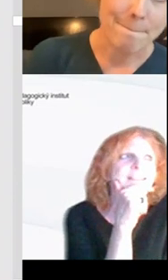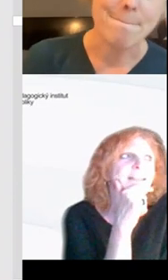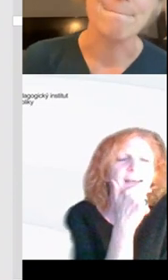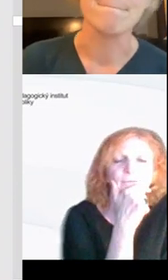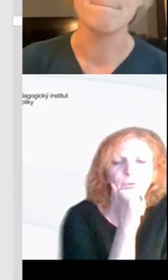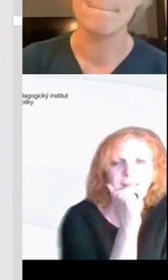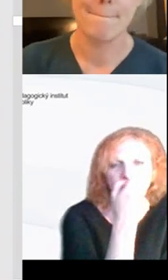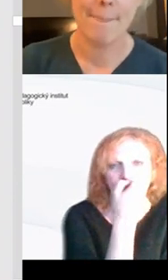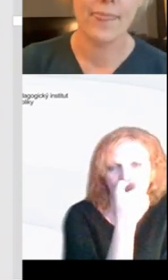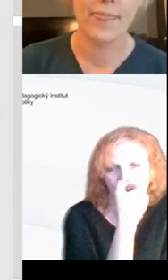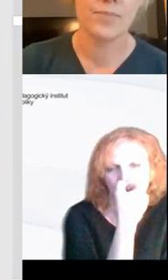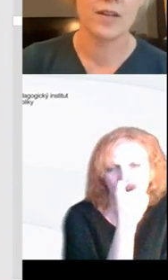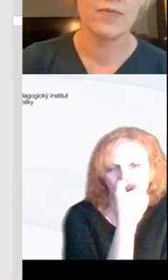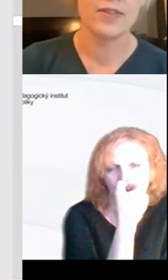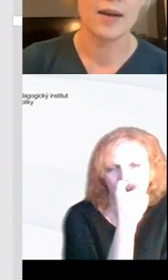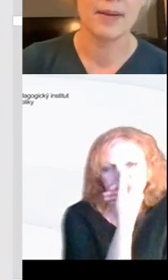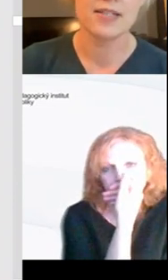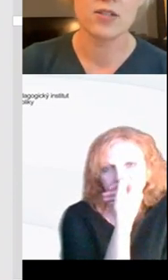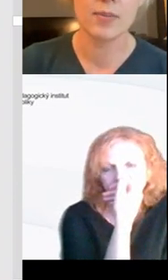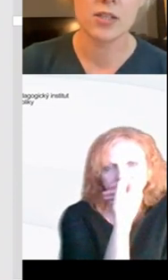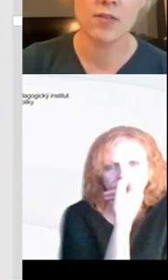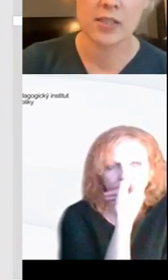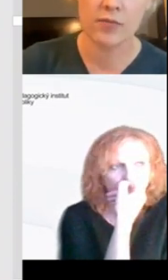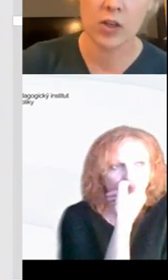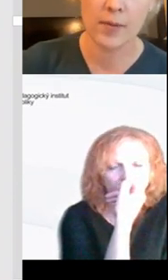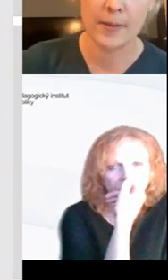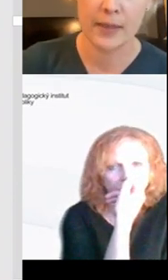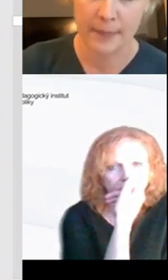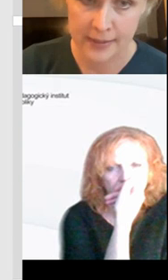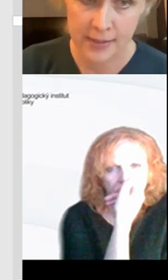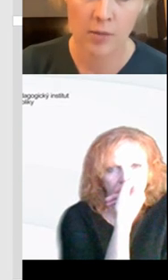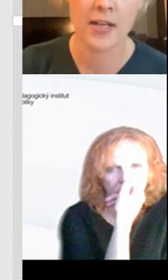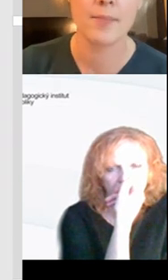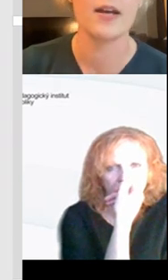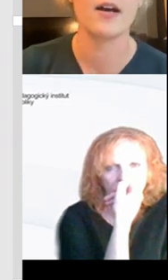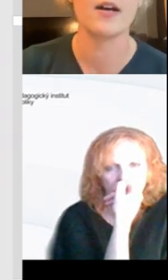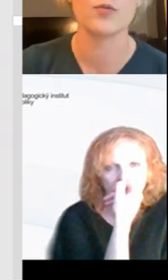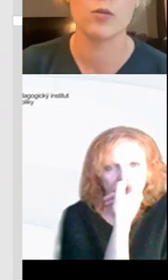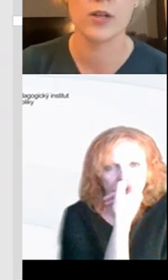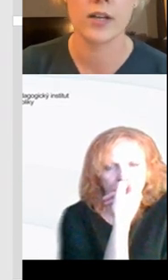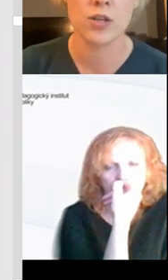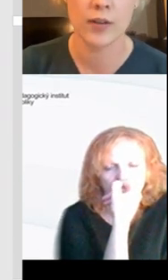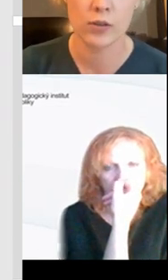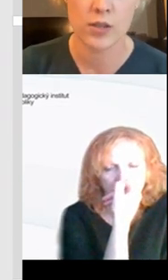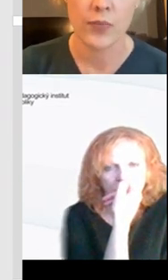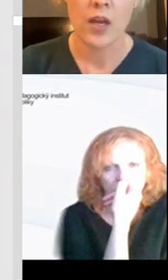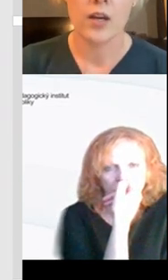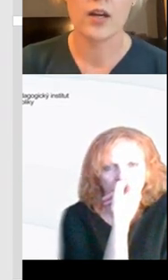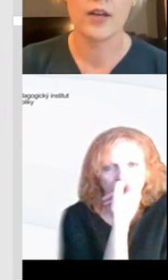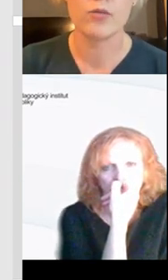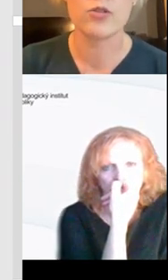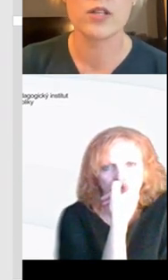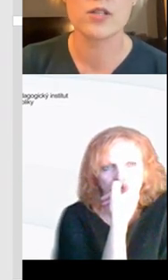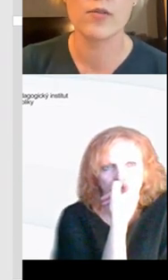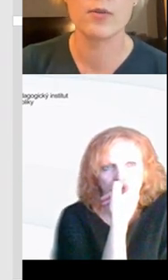daty a informacemi? Tak, práce s obrázkovými slovníkovi, encyklopediemi a rozvoj komunikačních dovedností.